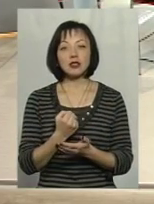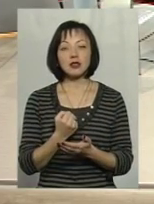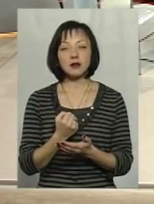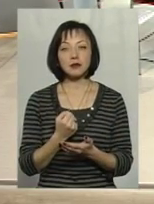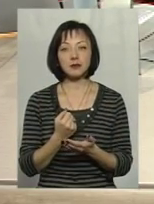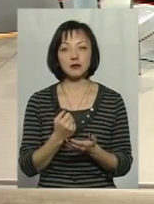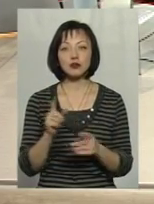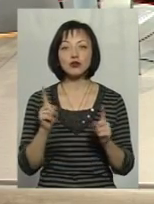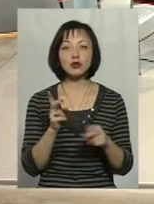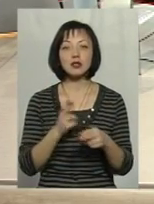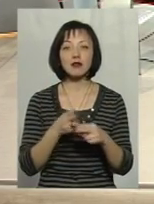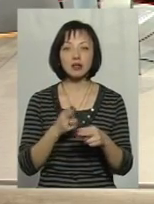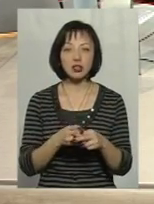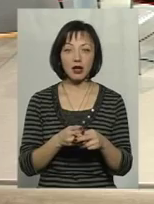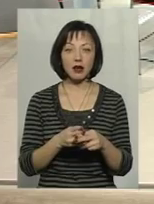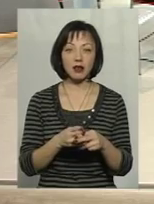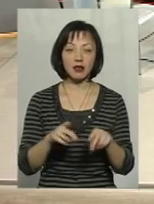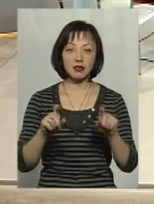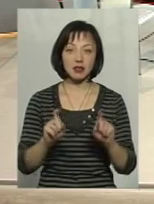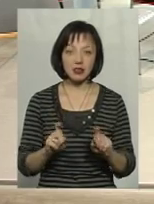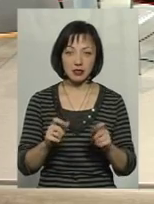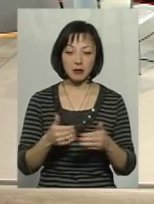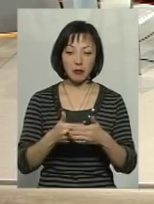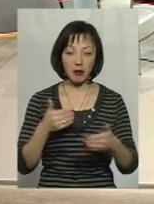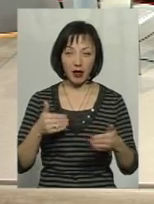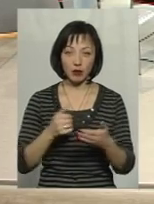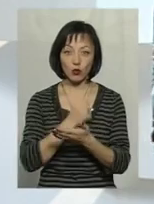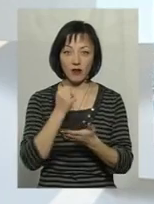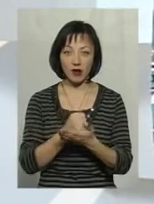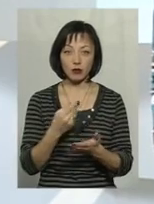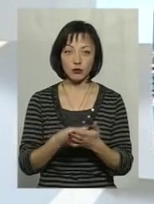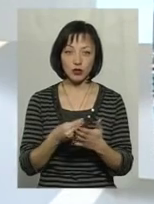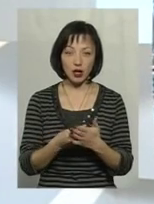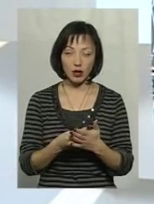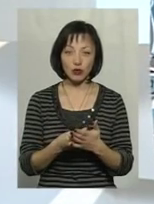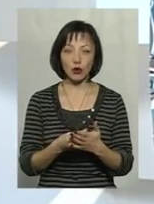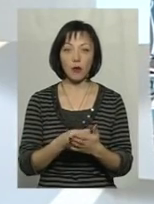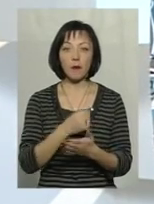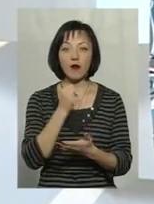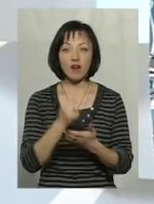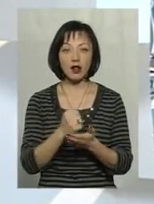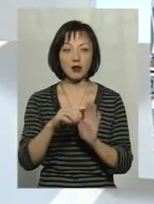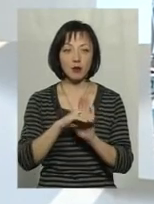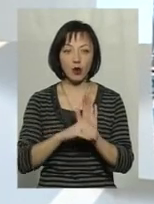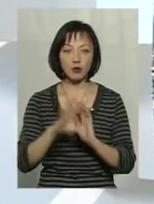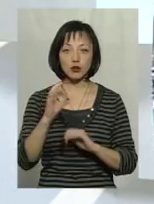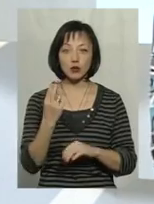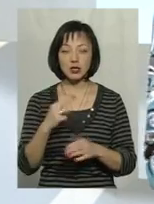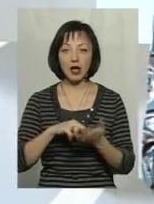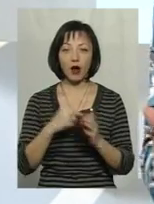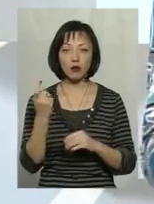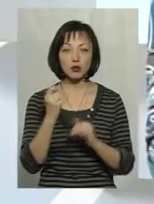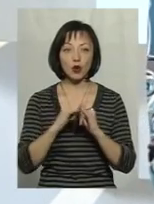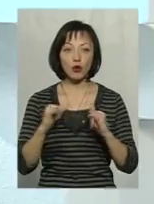власне, що заважає сісти перед ухваленням бюджету, перед ухваленням програми соціально-економічного розвитку,